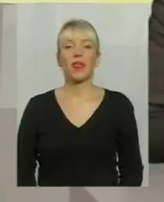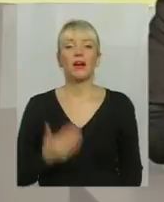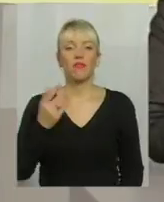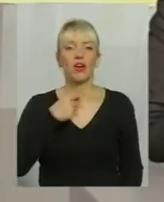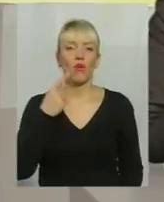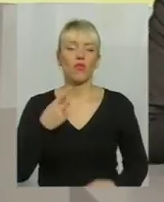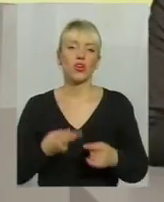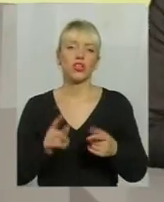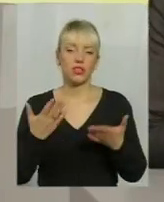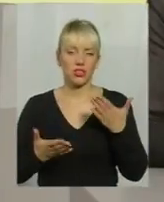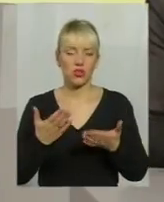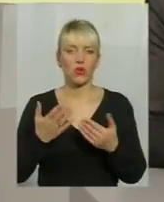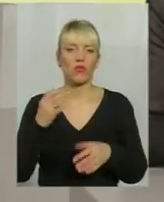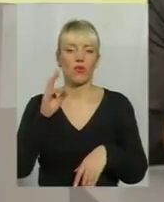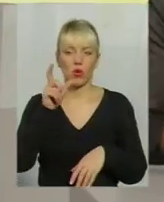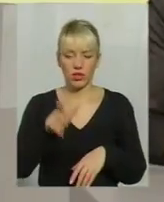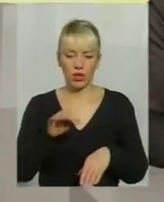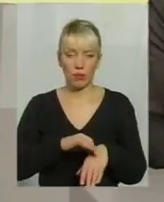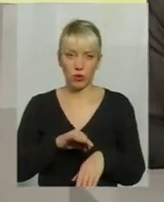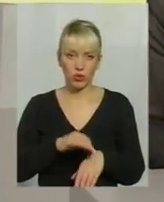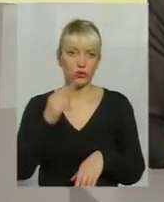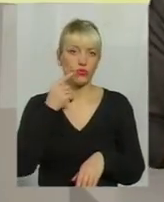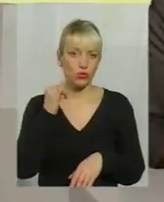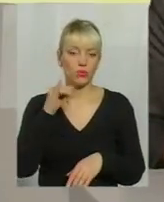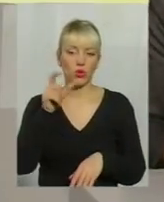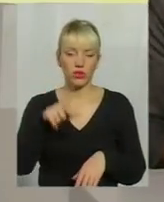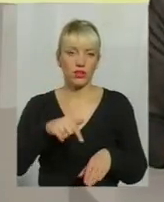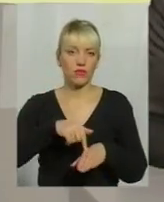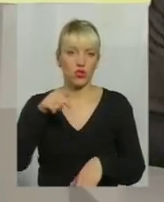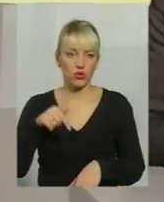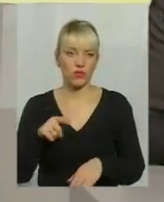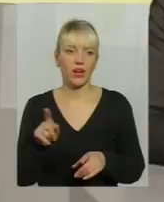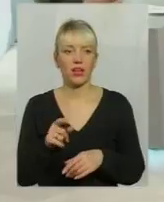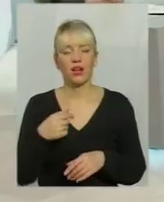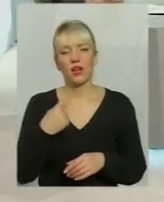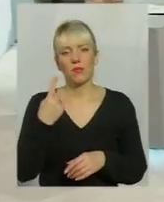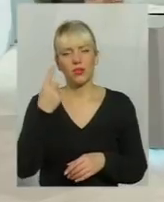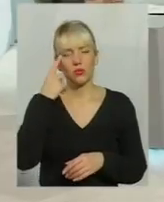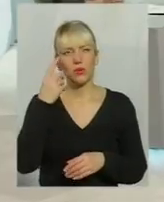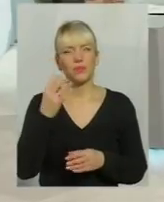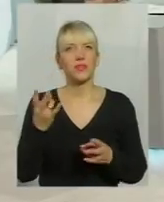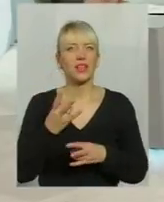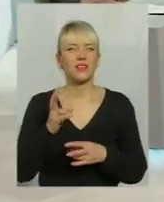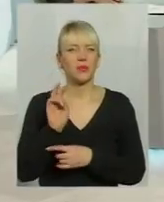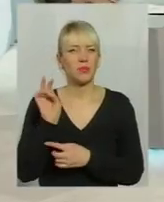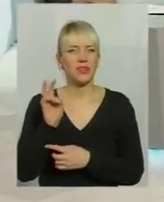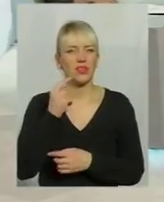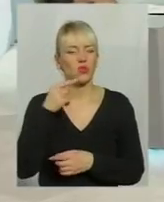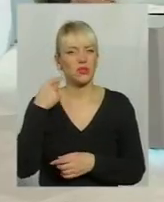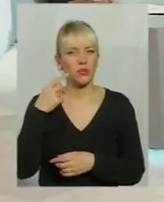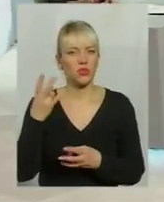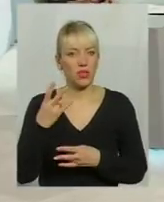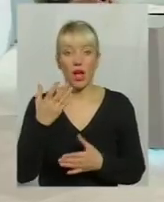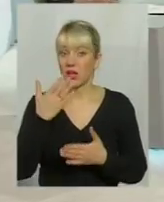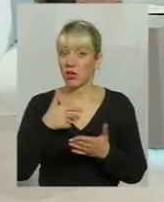людини там болить зуб і вона там відчуває перша стадія, вона так думає, о, треба піти до стоматолога і вона розуміє, що